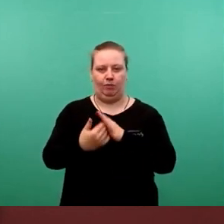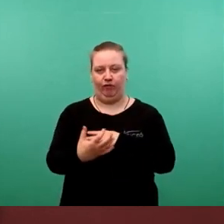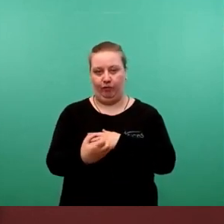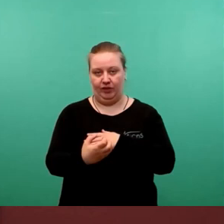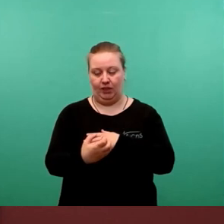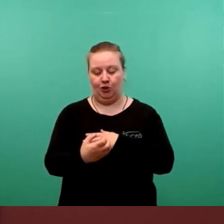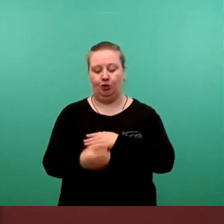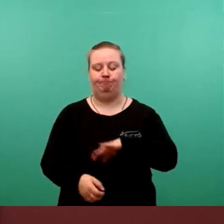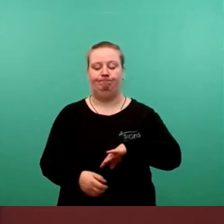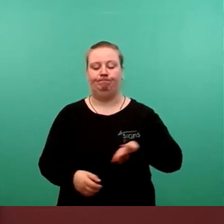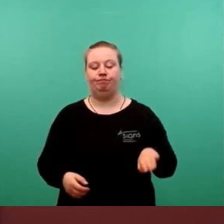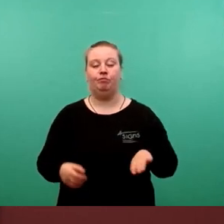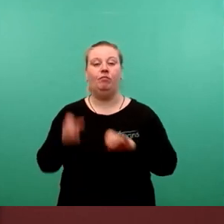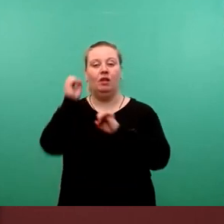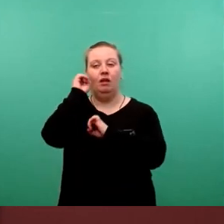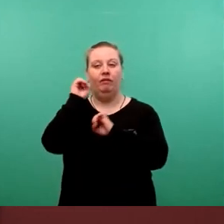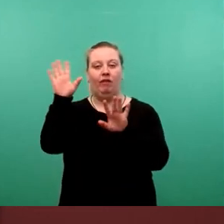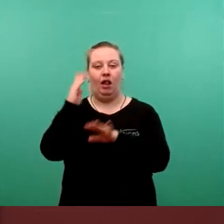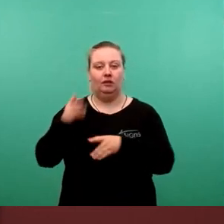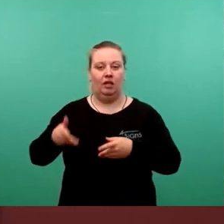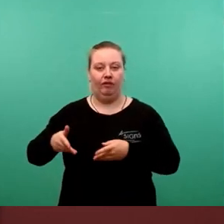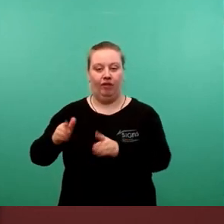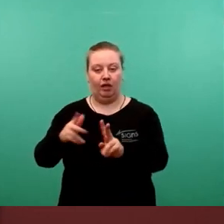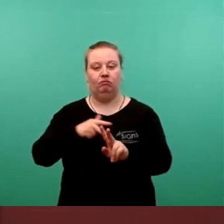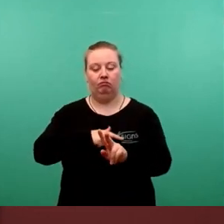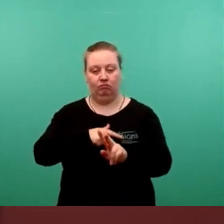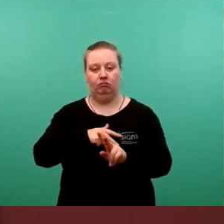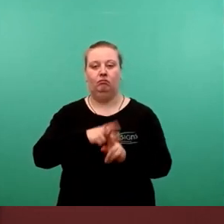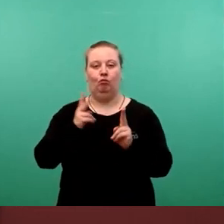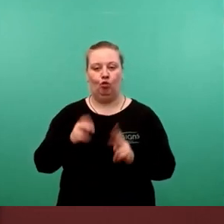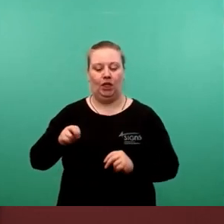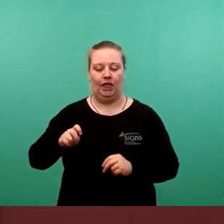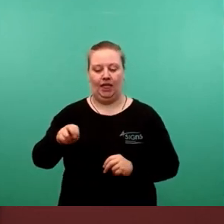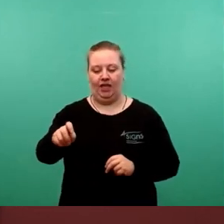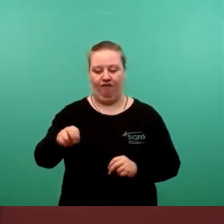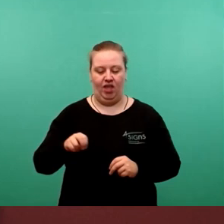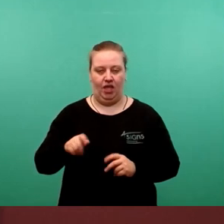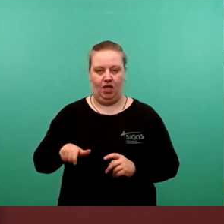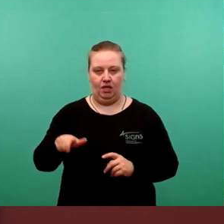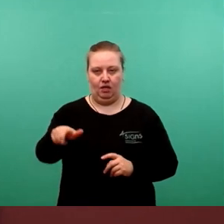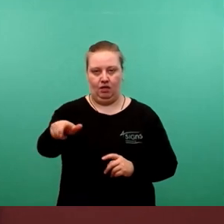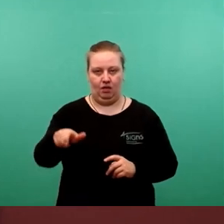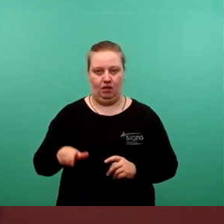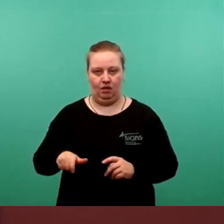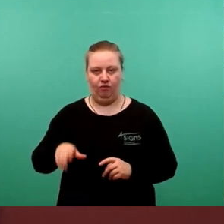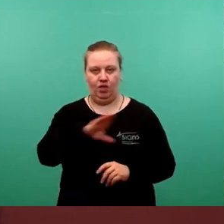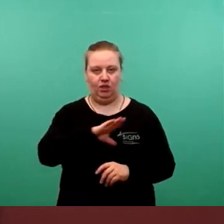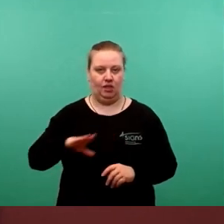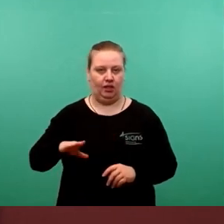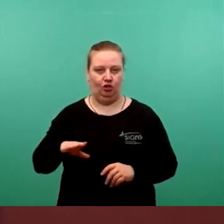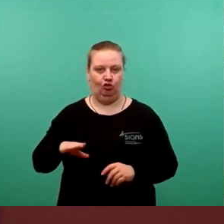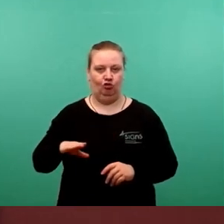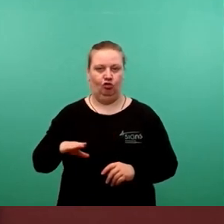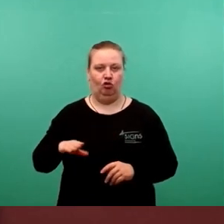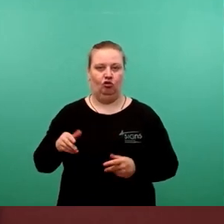nicht um einen Waldweg, es ist als straßenbegleitender Gehweg Bestandteil der nach dem Sächsischen Straßengesetz